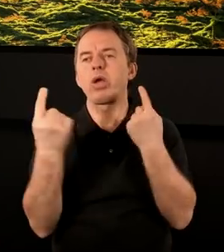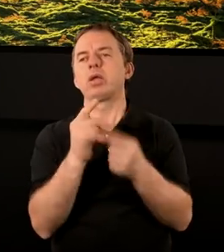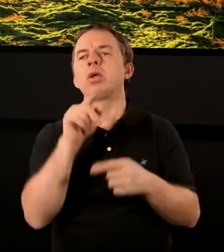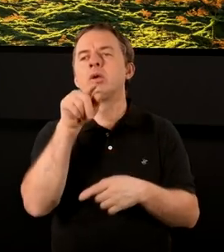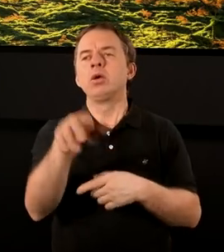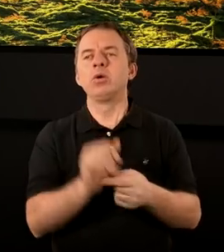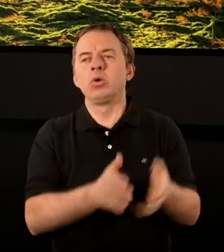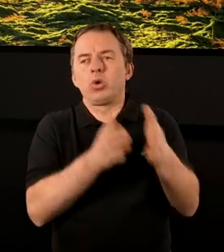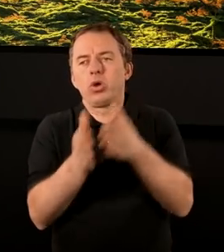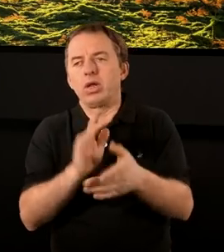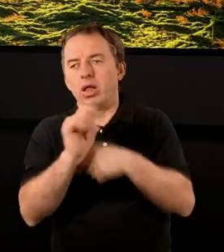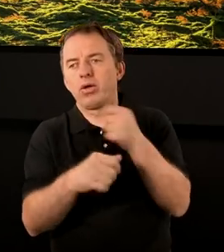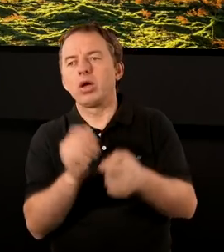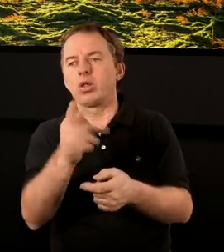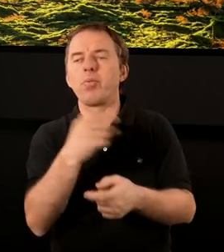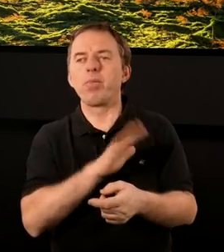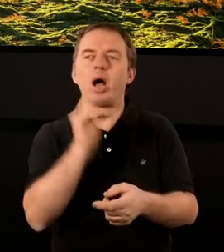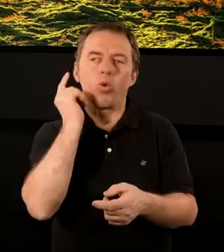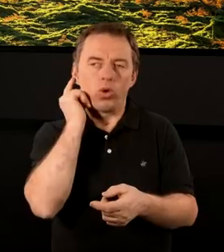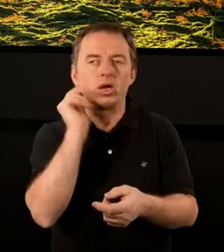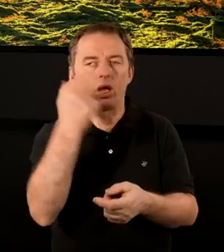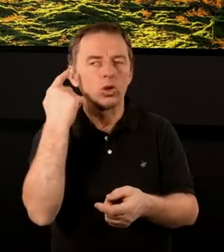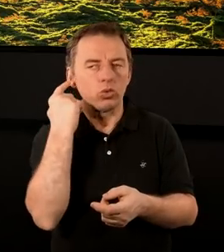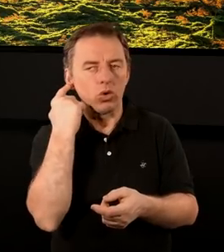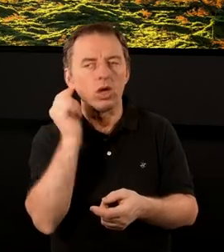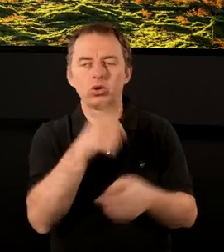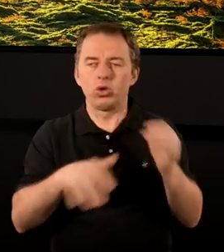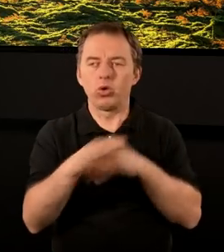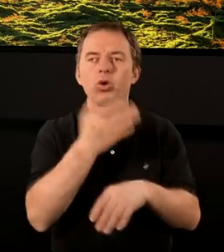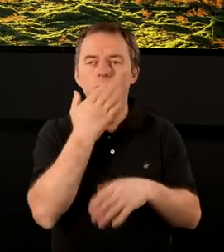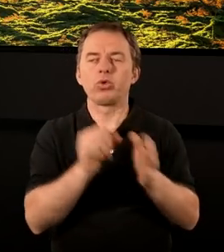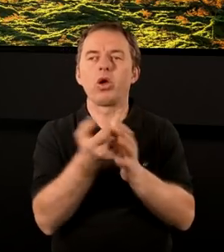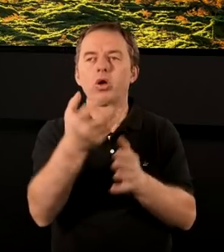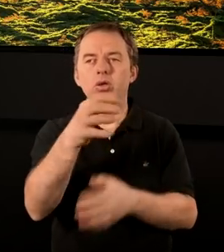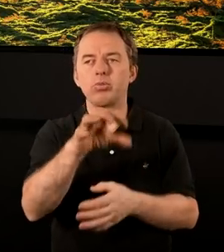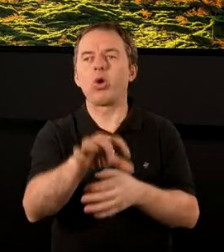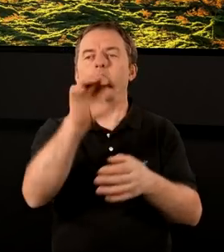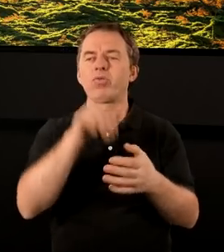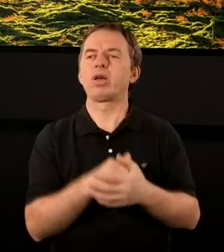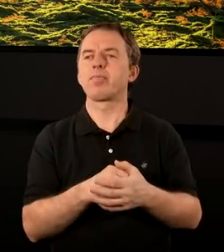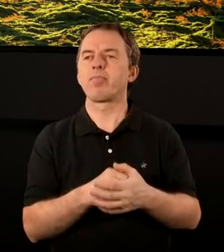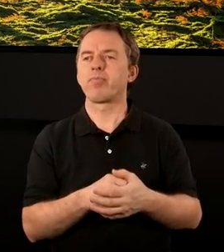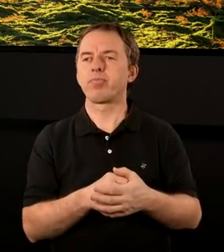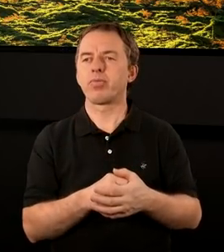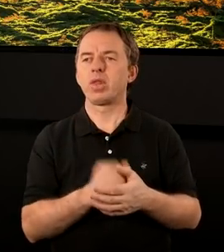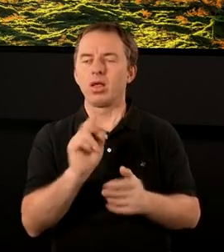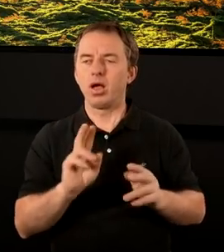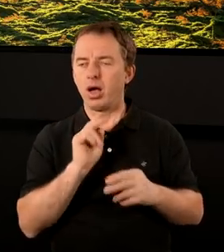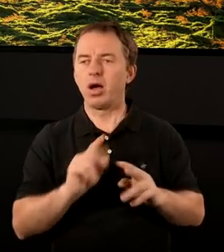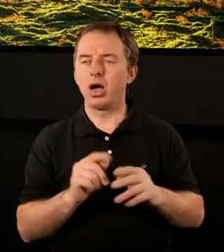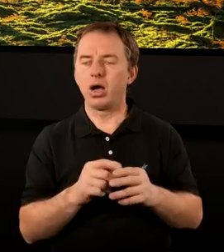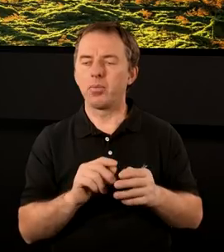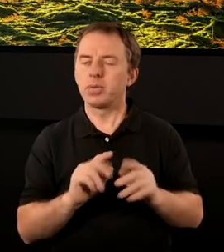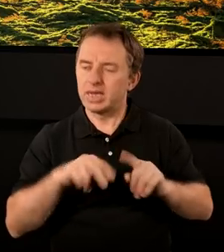właśnie, kolejny raz nawiązuje, kto ma uszy, niechaj słucha, co duch mówi do zborów. To